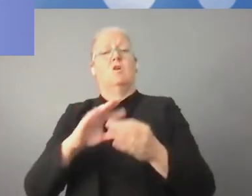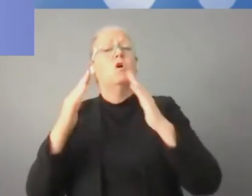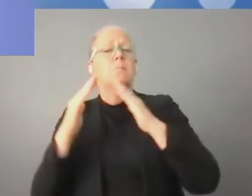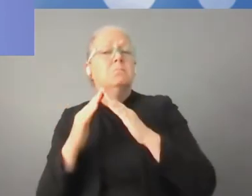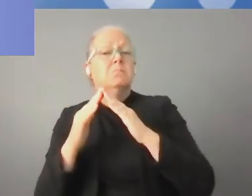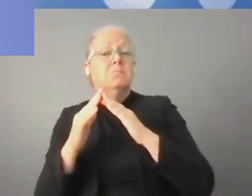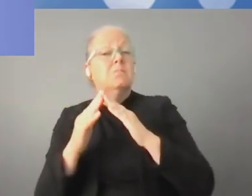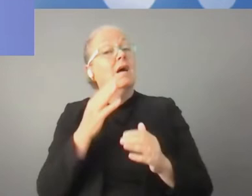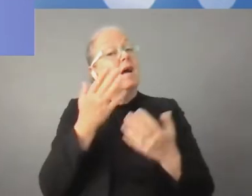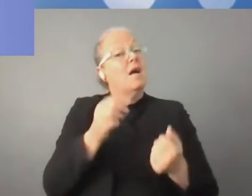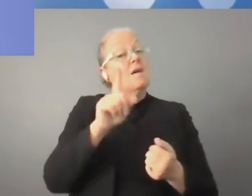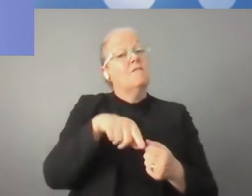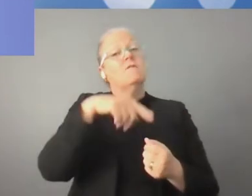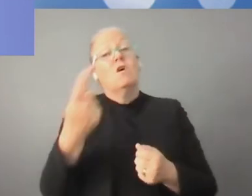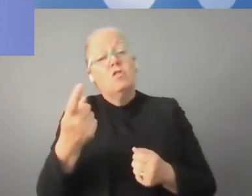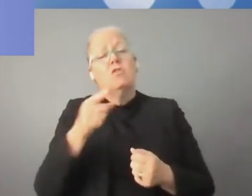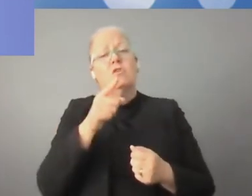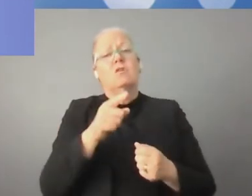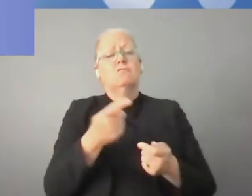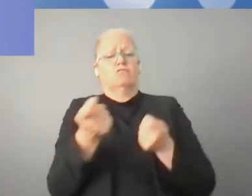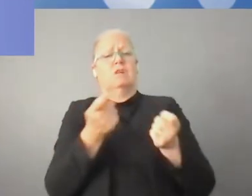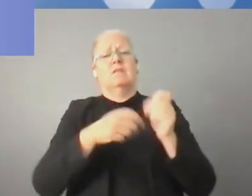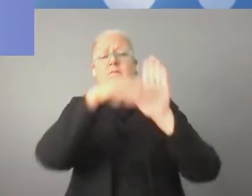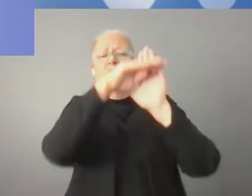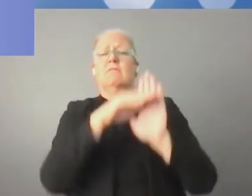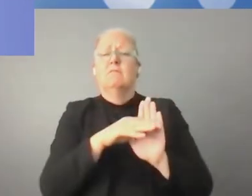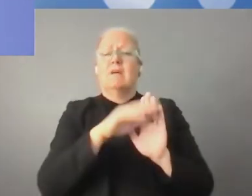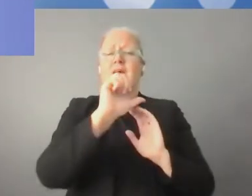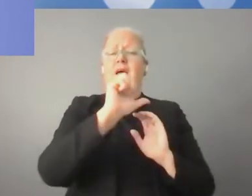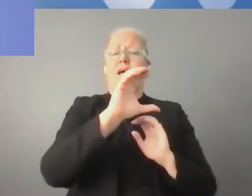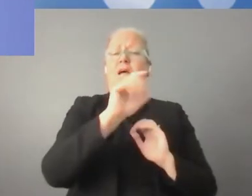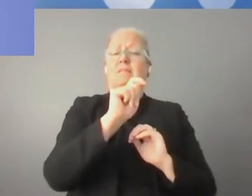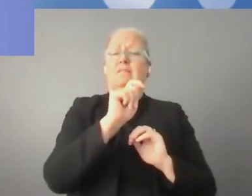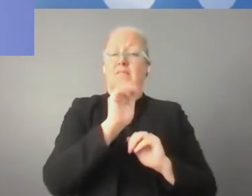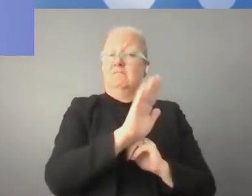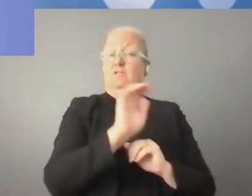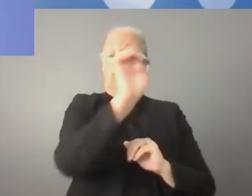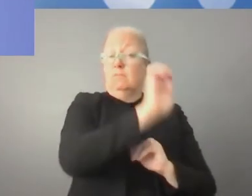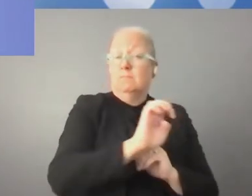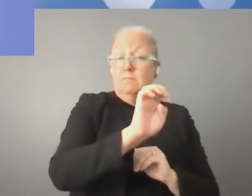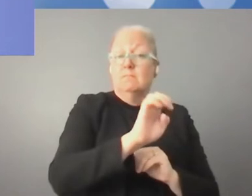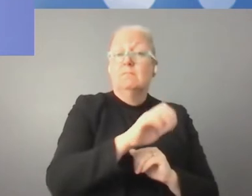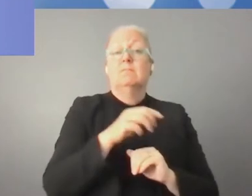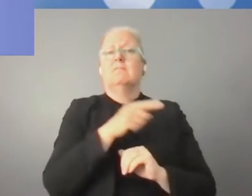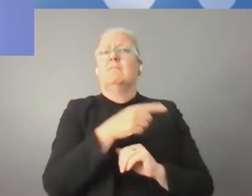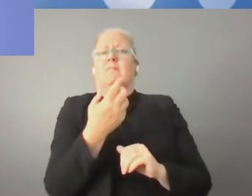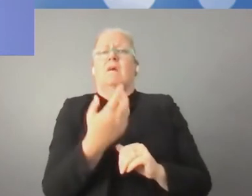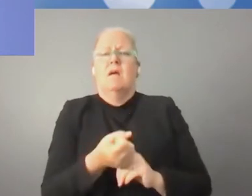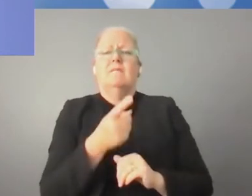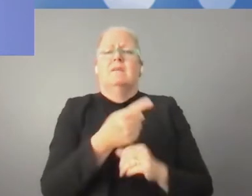uda nam się przyczynić do tworzenia szerszych regulacji, bo są one